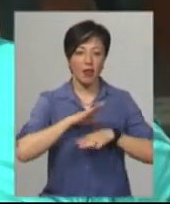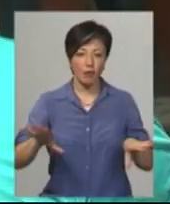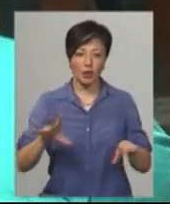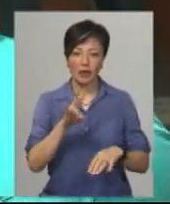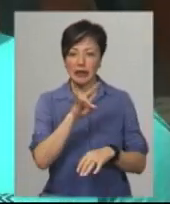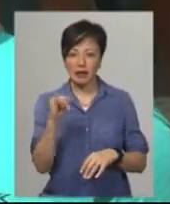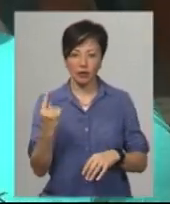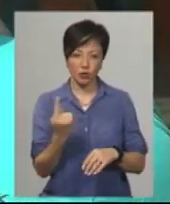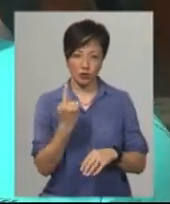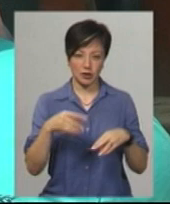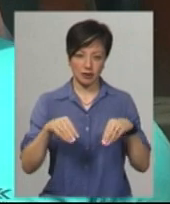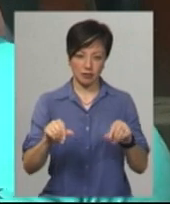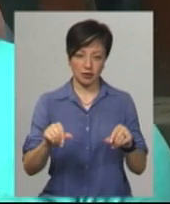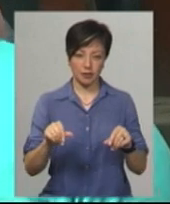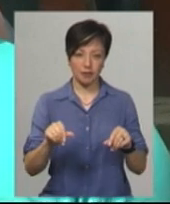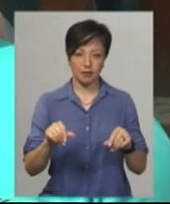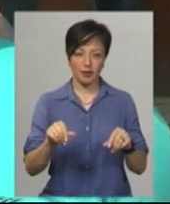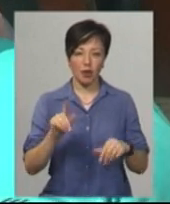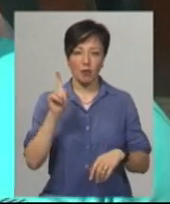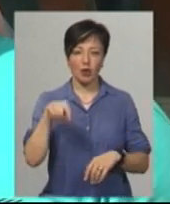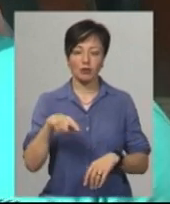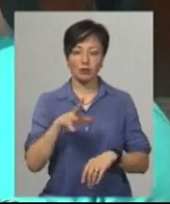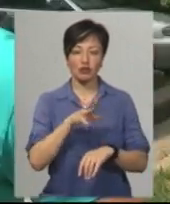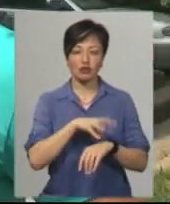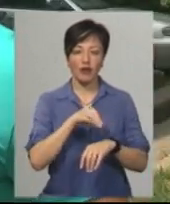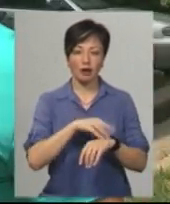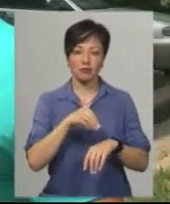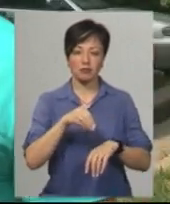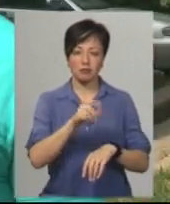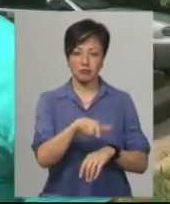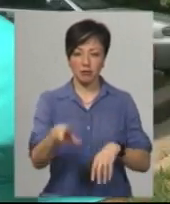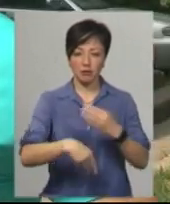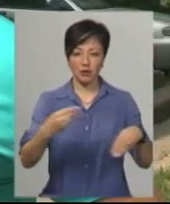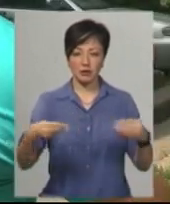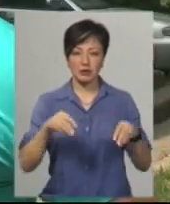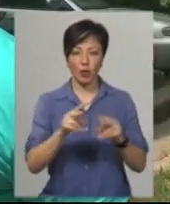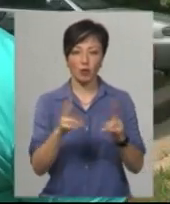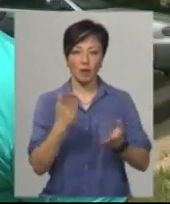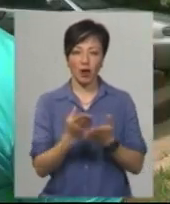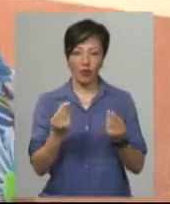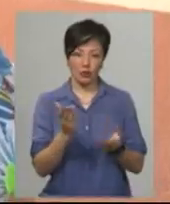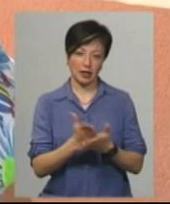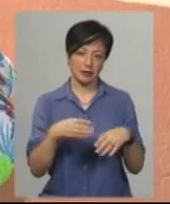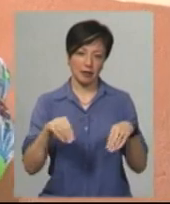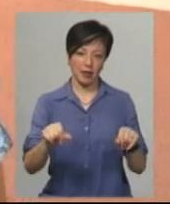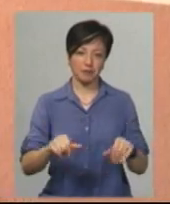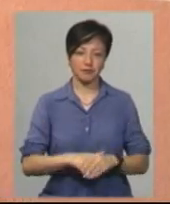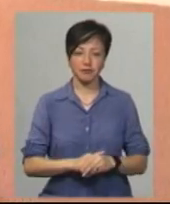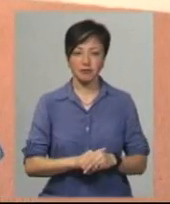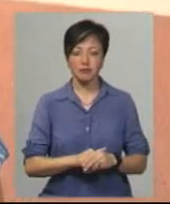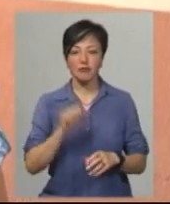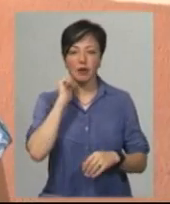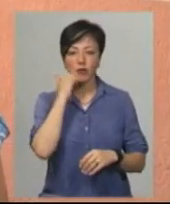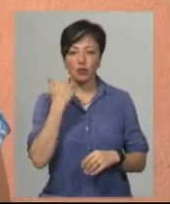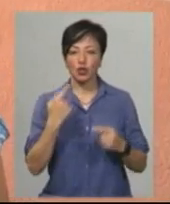одної. Потім шведам пороздавали землі. Ну, хто має гроші, тому є земля. Бабуся іншого